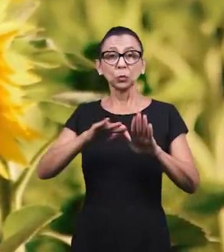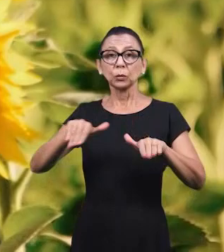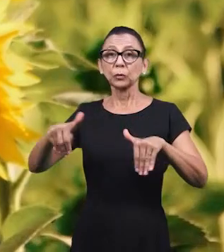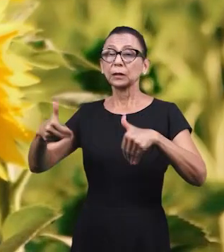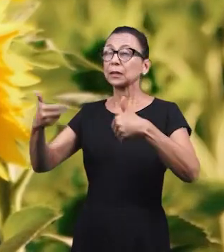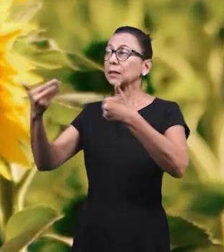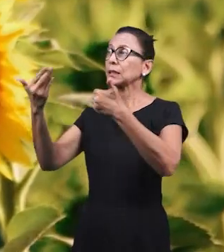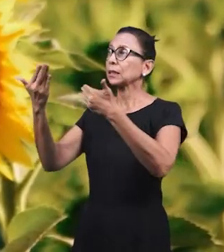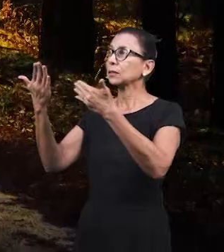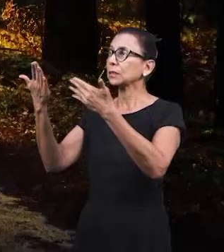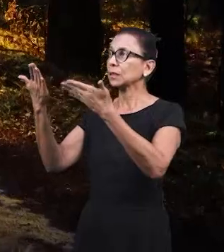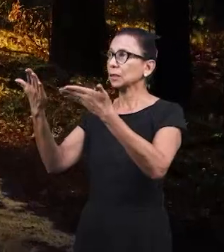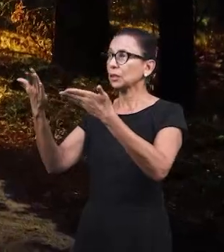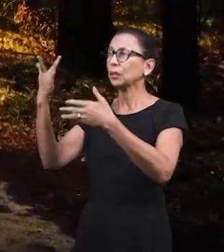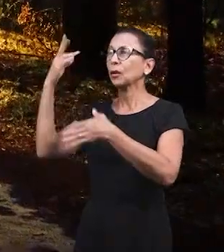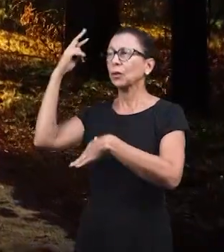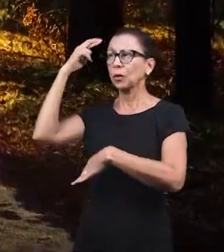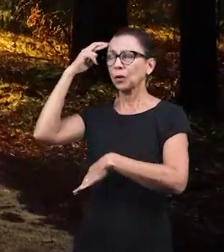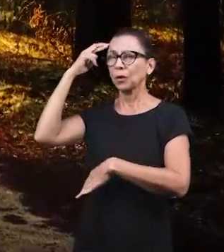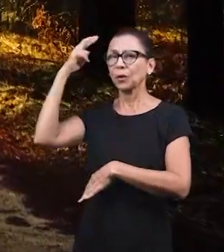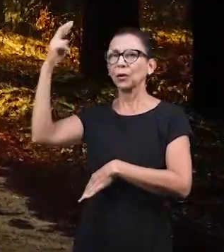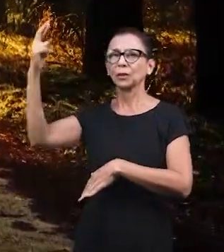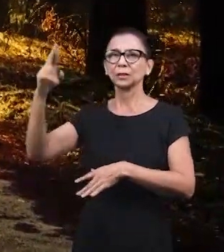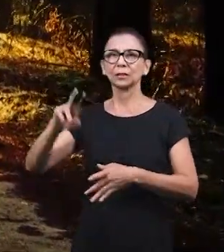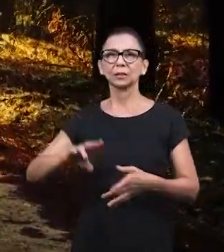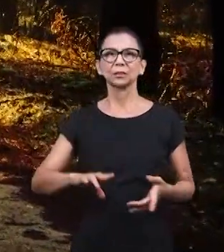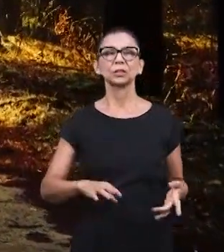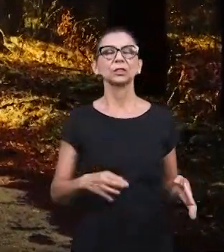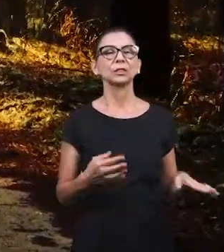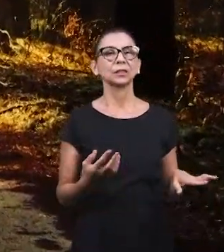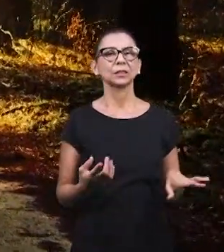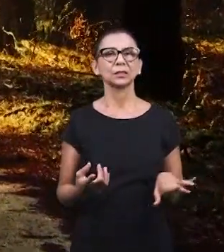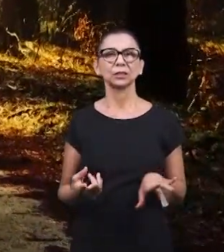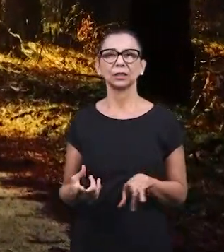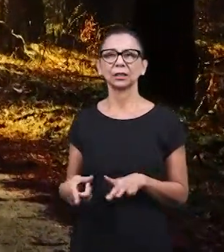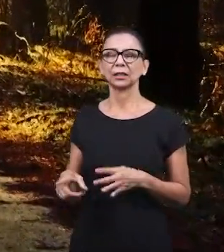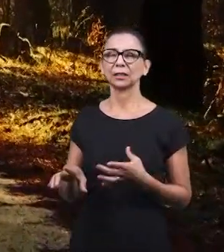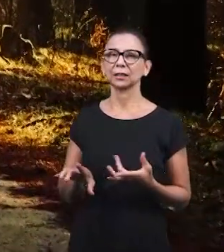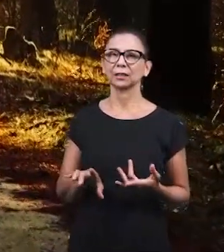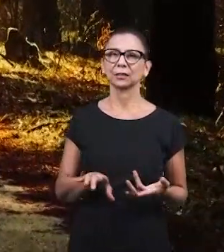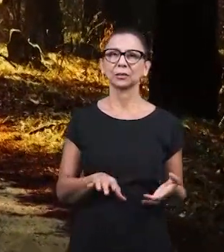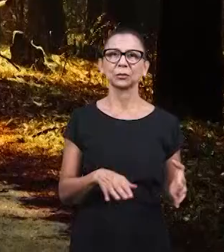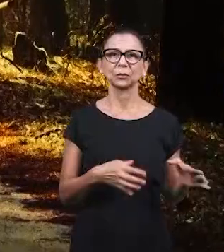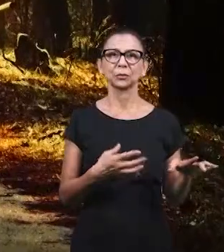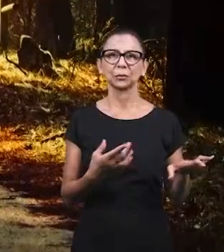Все Я Отдам Да Иисус За Тебя